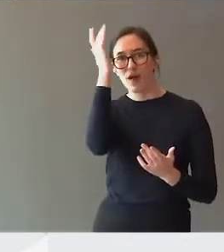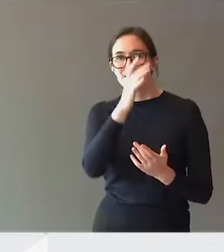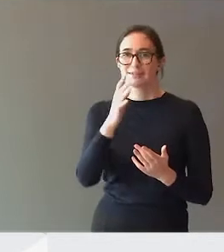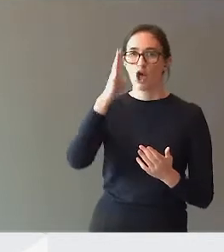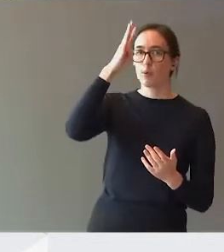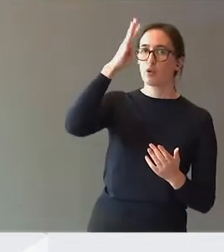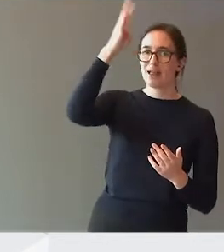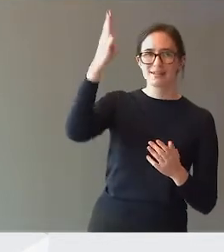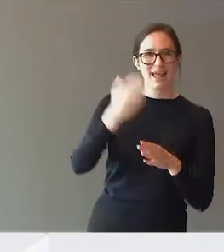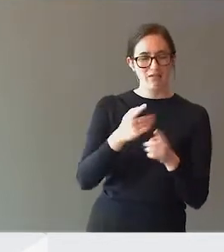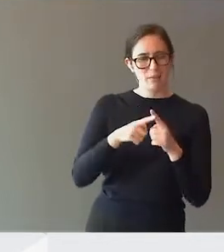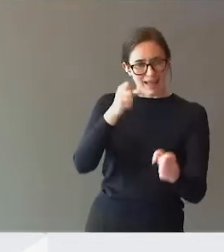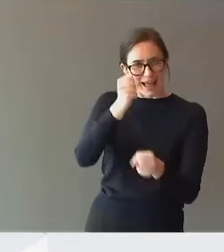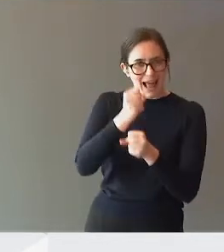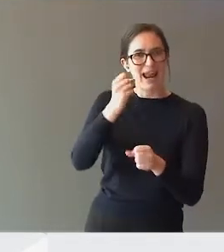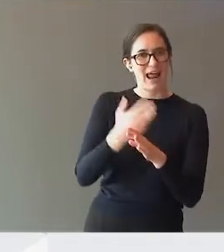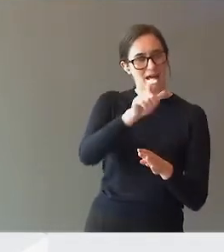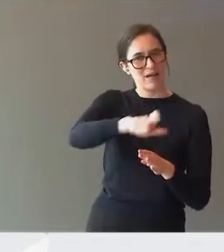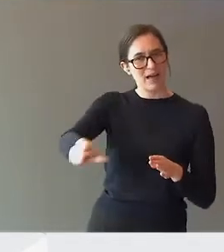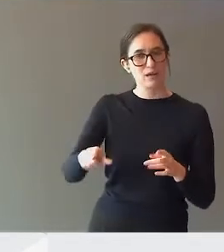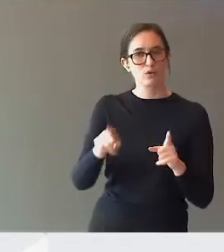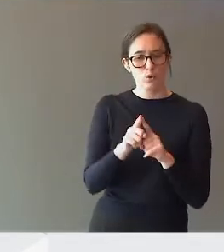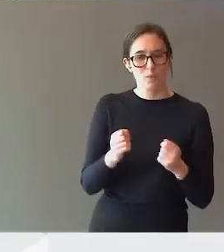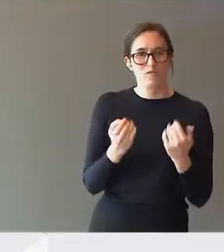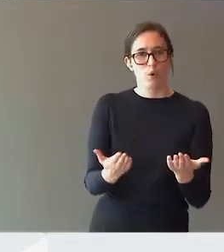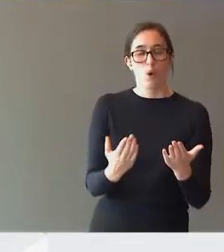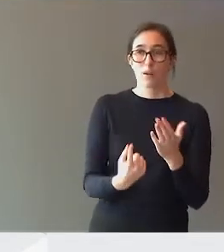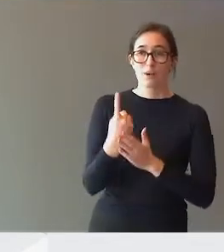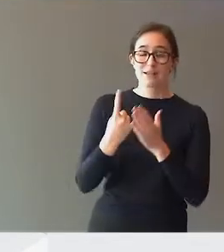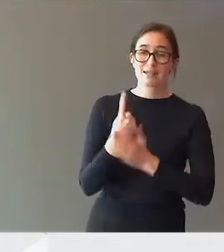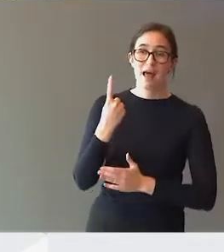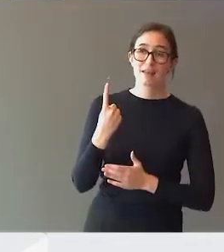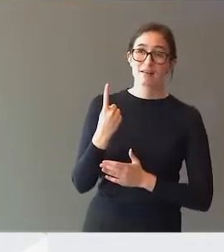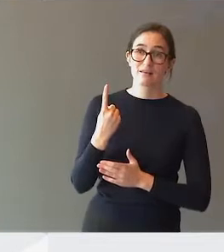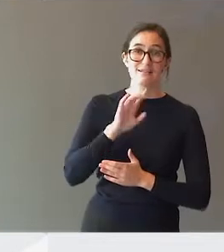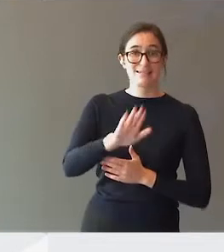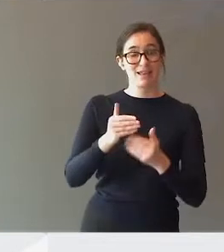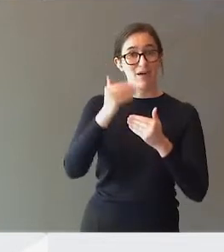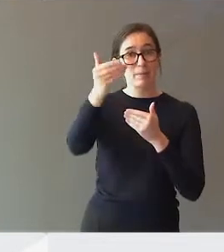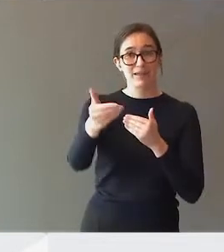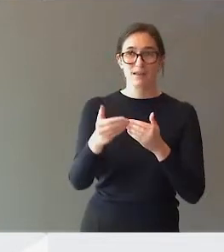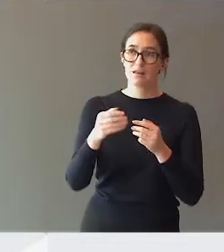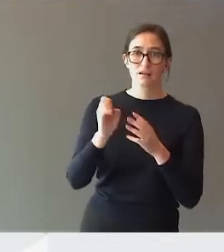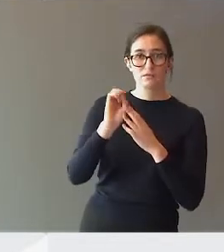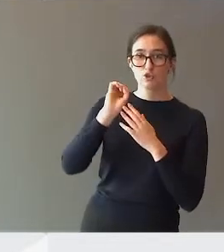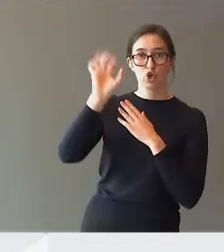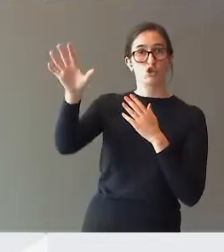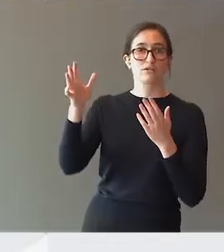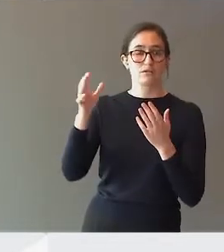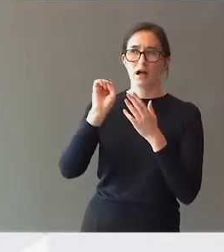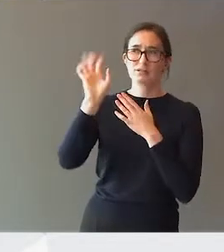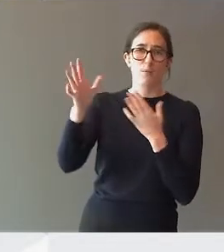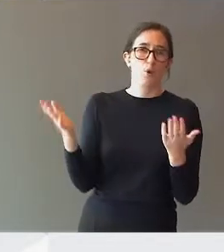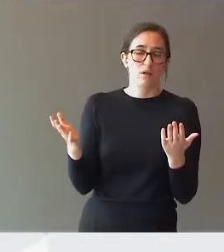veldig reelle elever, som får potensielt sin fremtidsløsport. Og det er alvorlig.